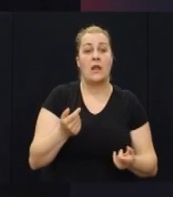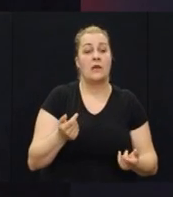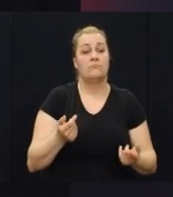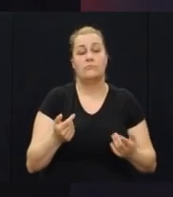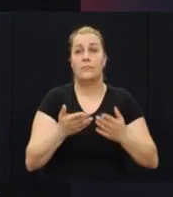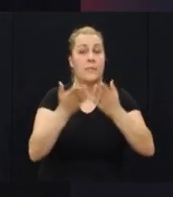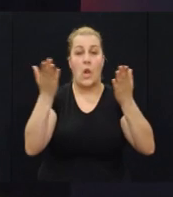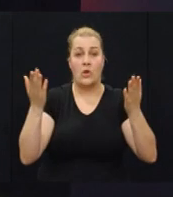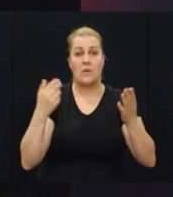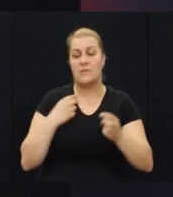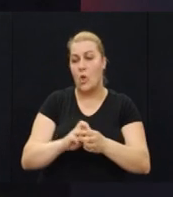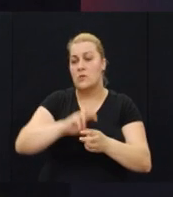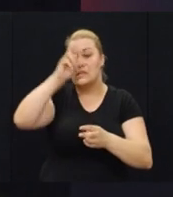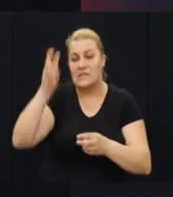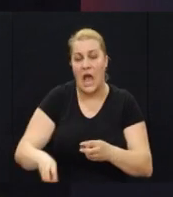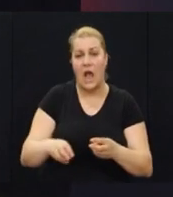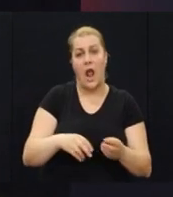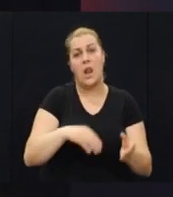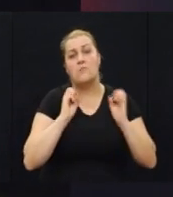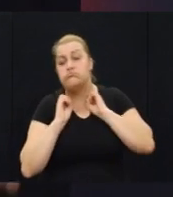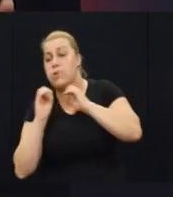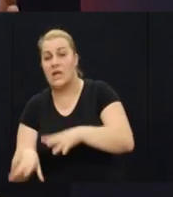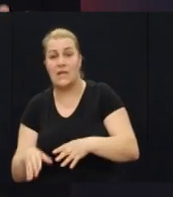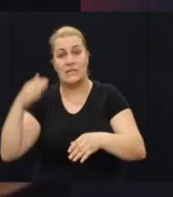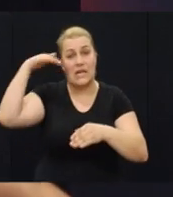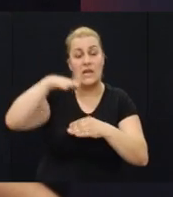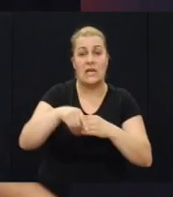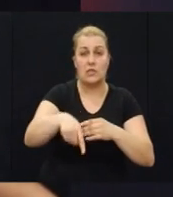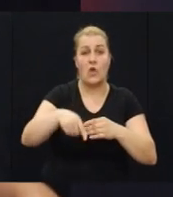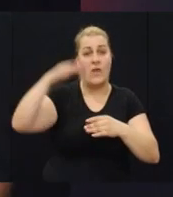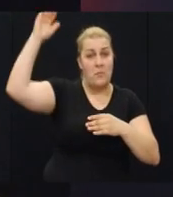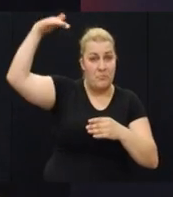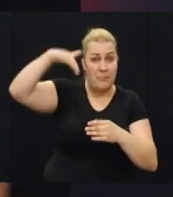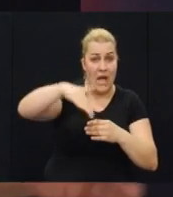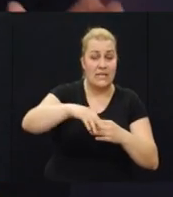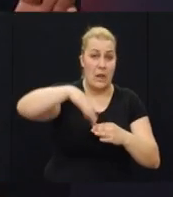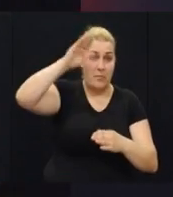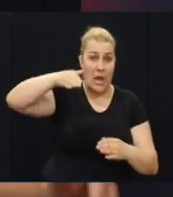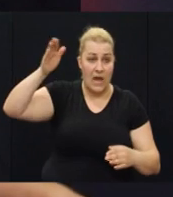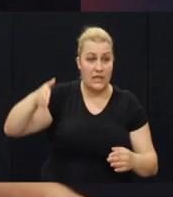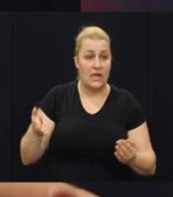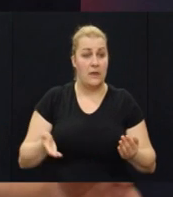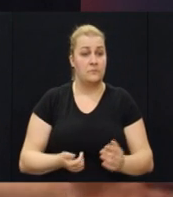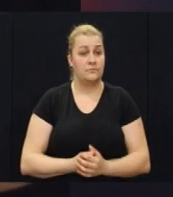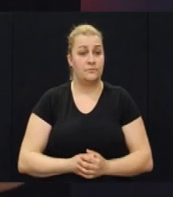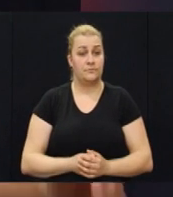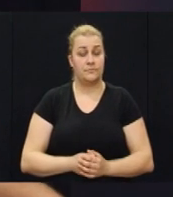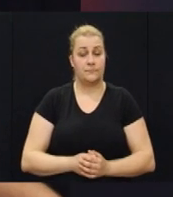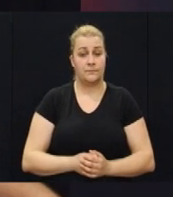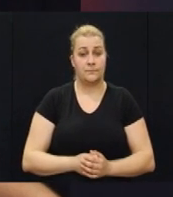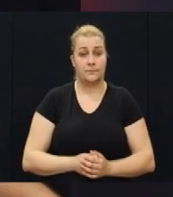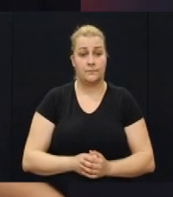koji mili moji onda smo se skakali bacali niz te padine planine i onda je